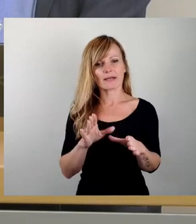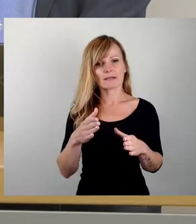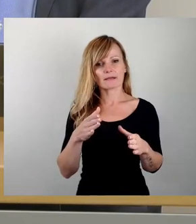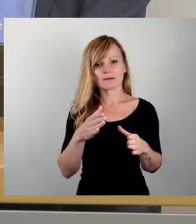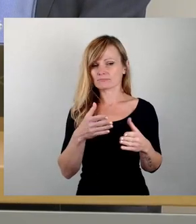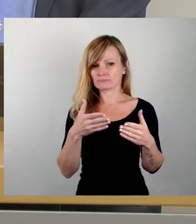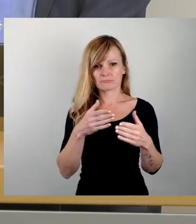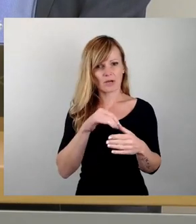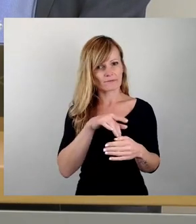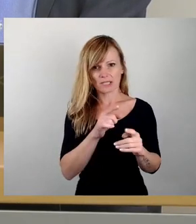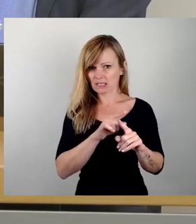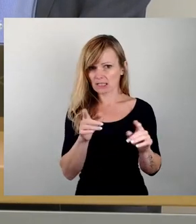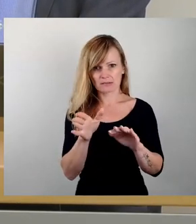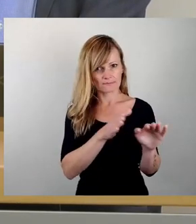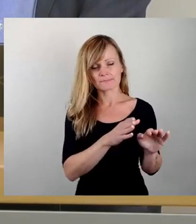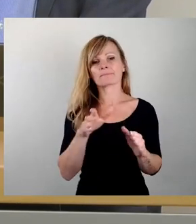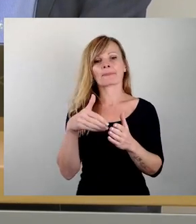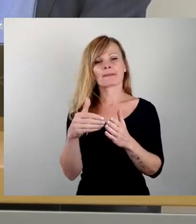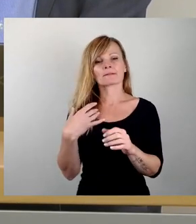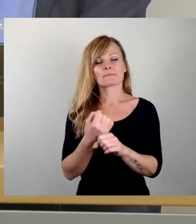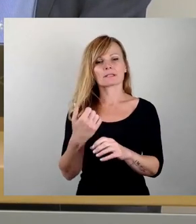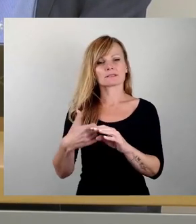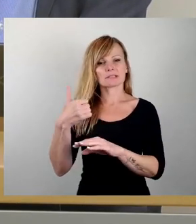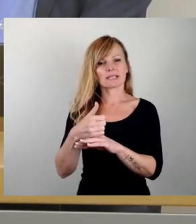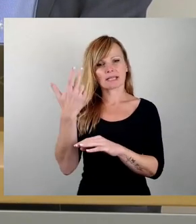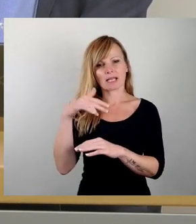Bedarf. Dann würden wir weitermachen mit dem Dissidenten. Herr Aschenbach, bitte.